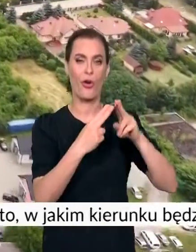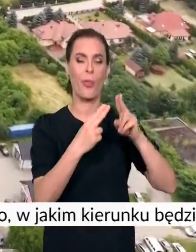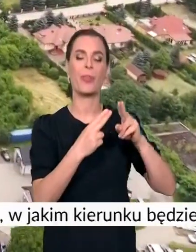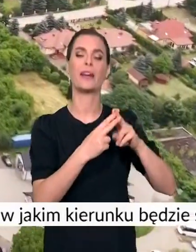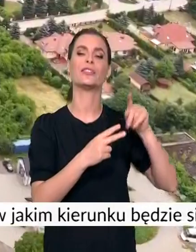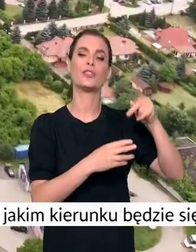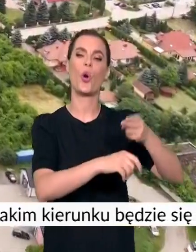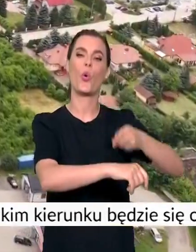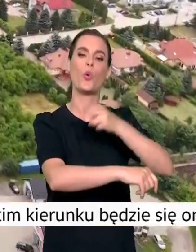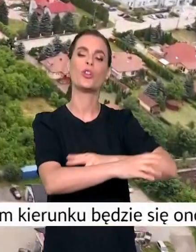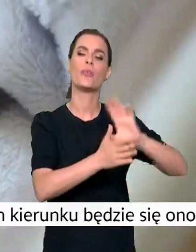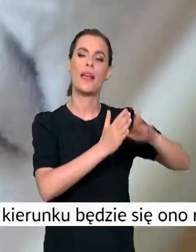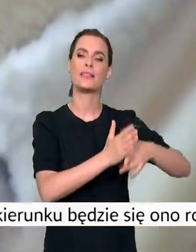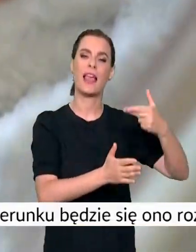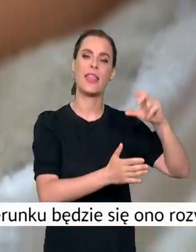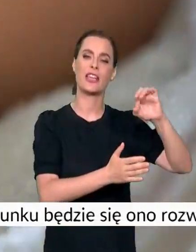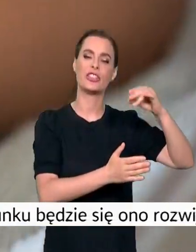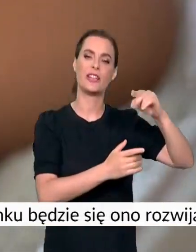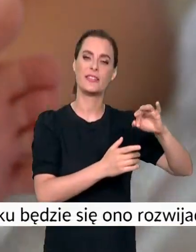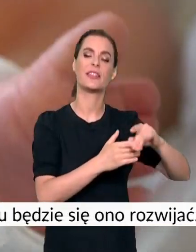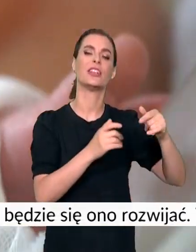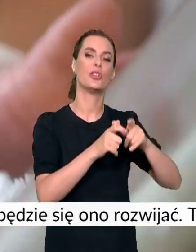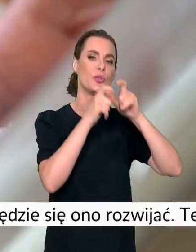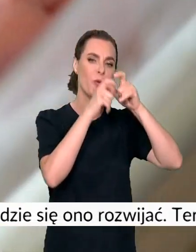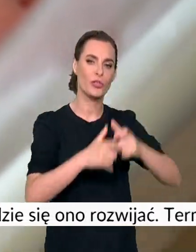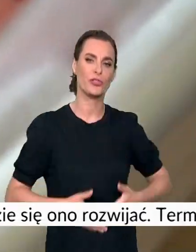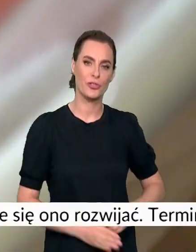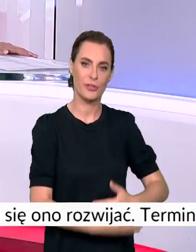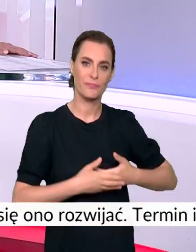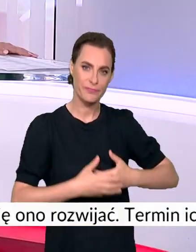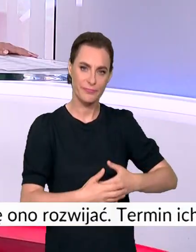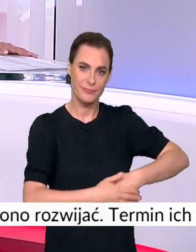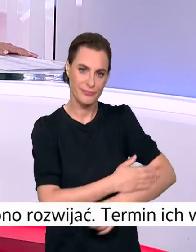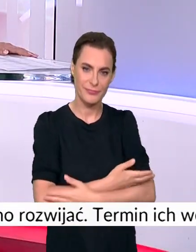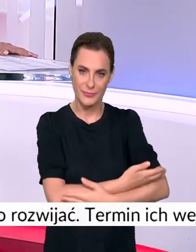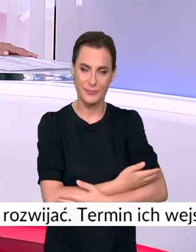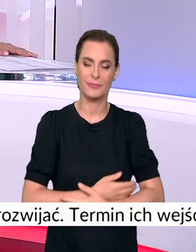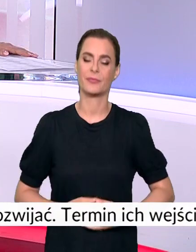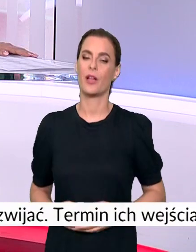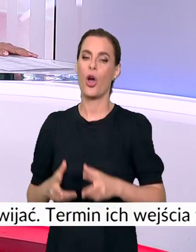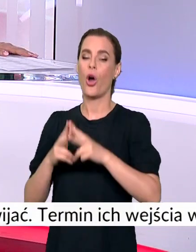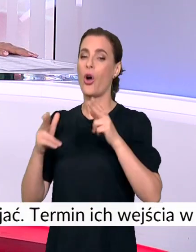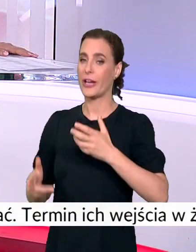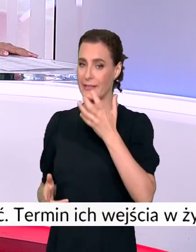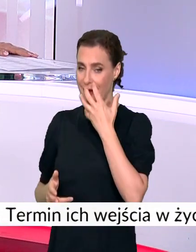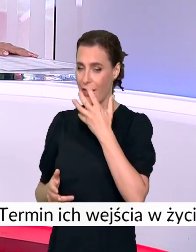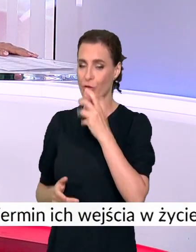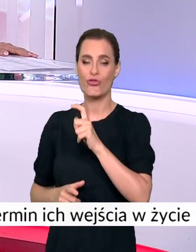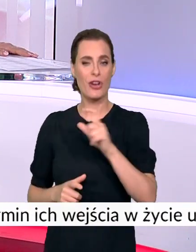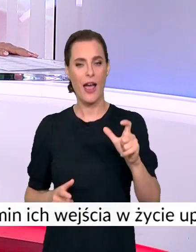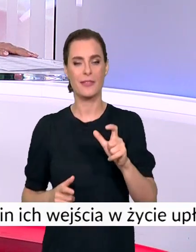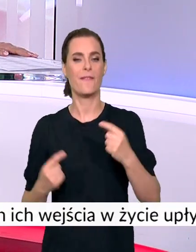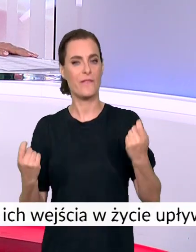Promocji Urzędu Miejskiego w Nasielsku i zgłosić narodziny dziecka. Lato to czas festiwali muzycznych.